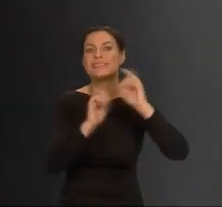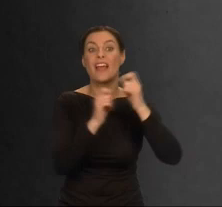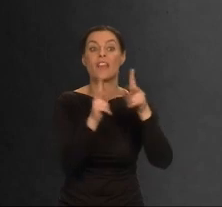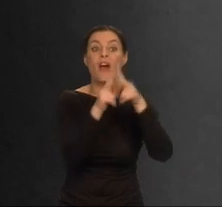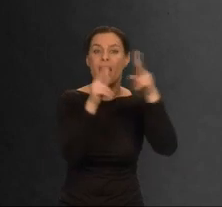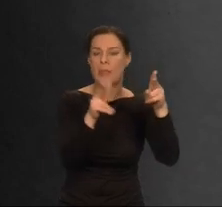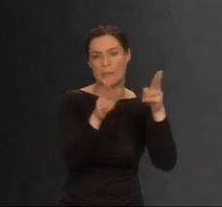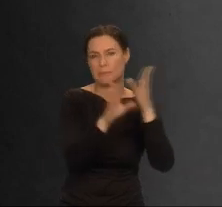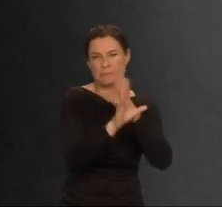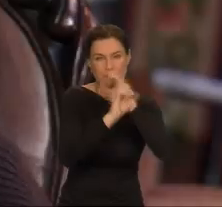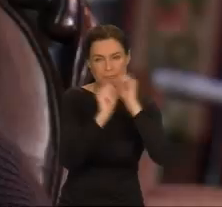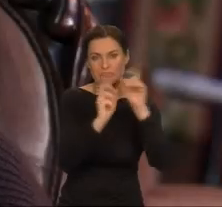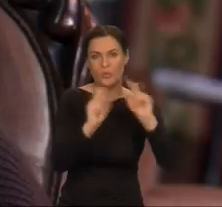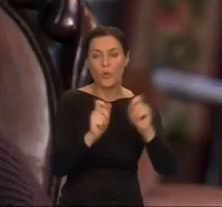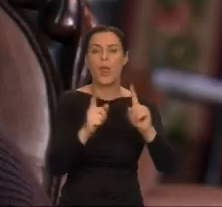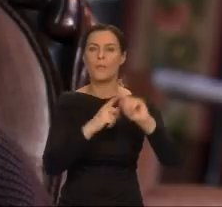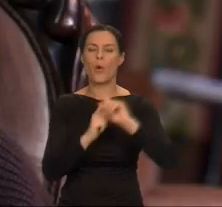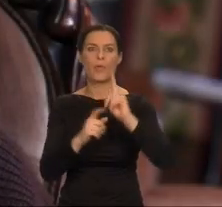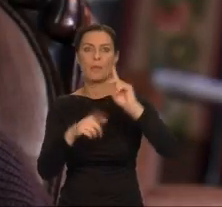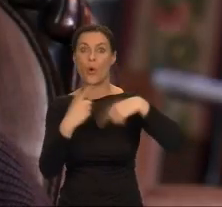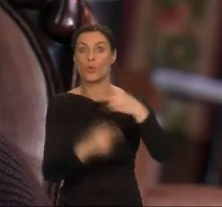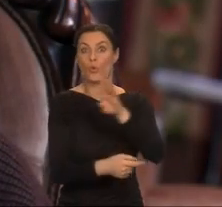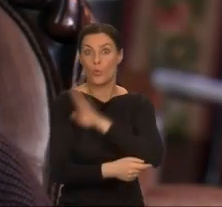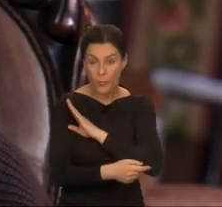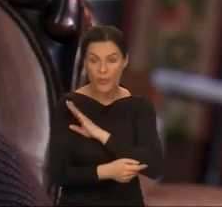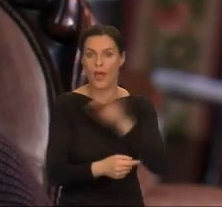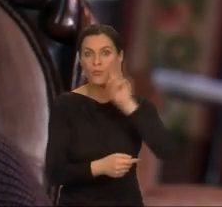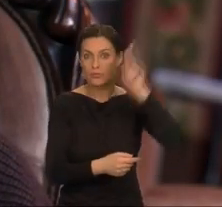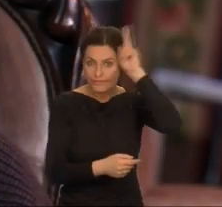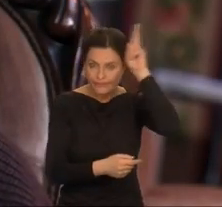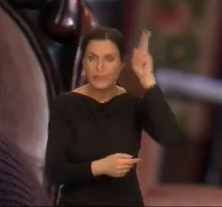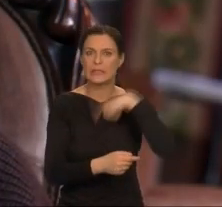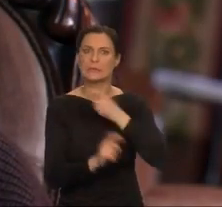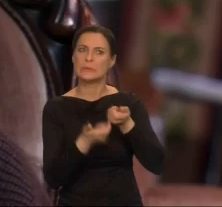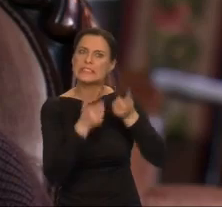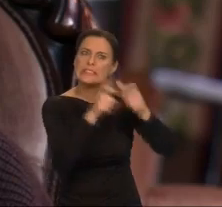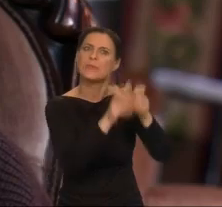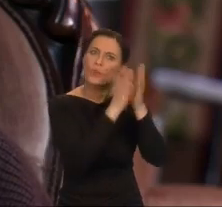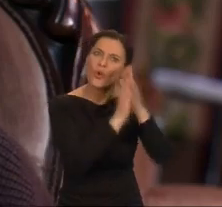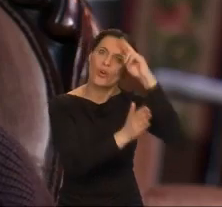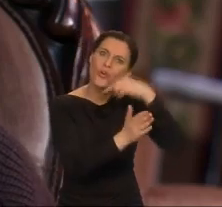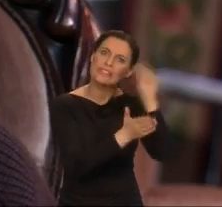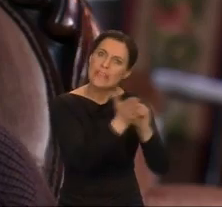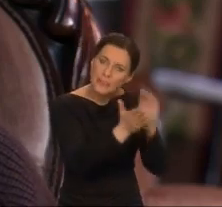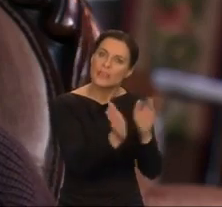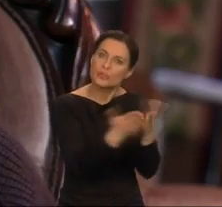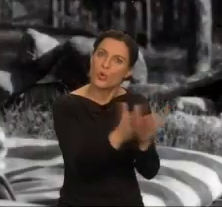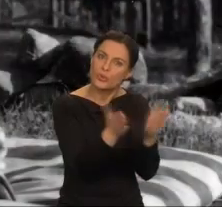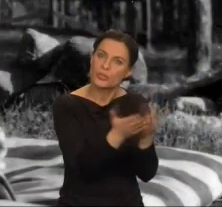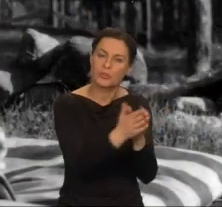Nagle zaczęły się naciski, by napisał o Ishim, którego znał jak nikt. Ojciec odparł. Nie zdołam.